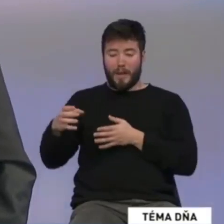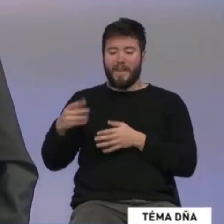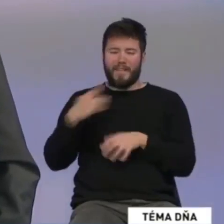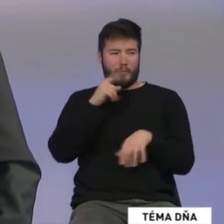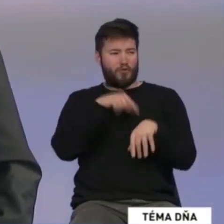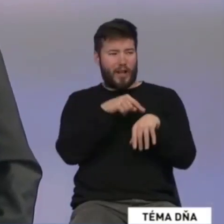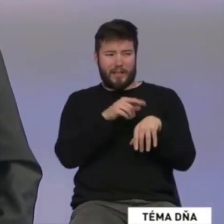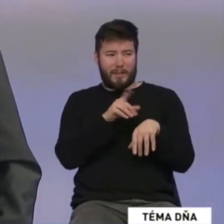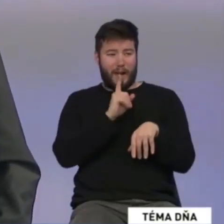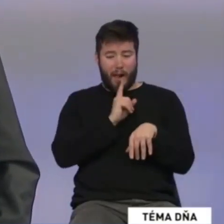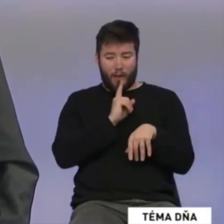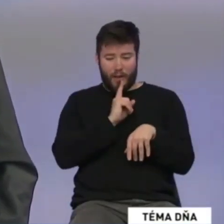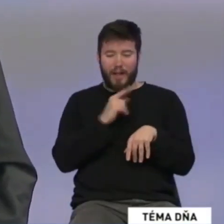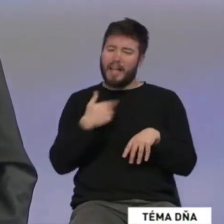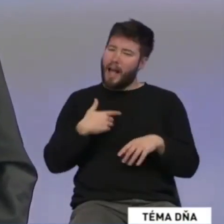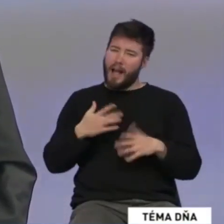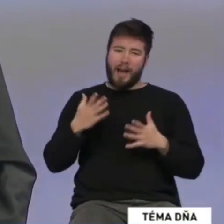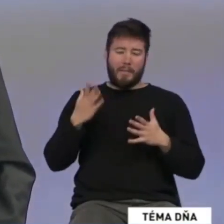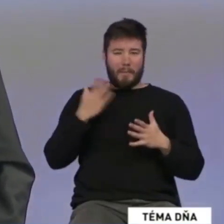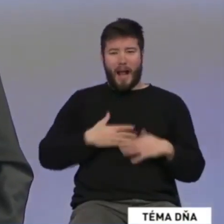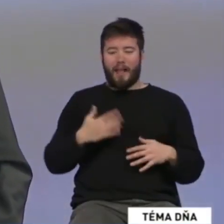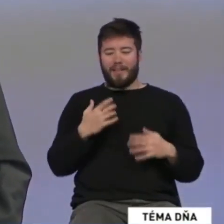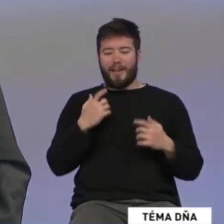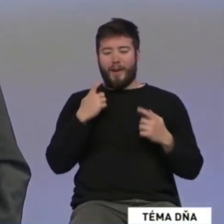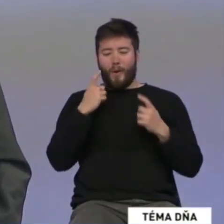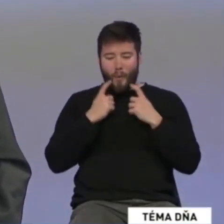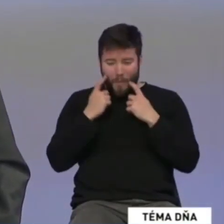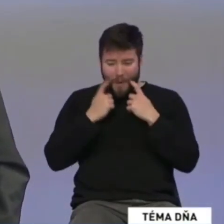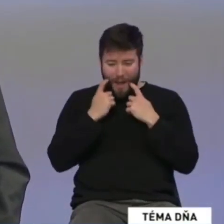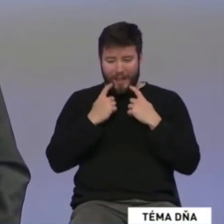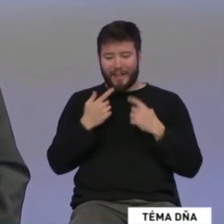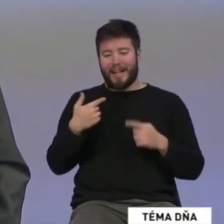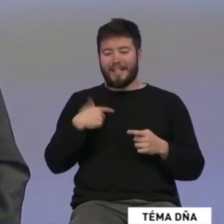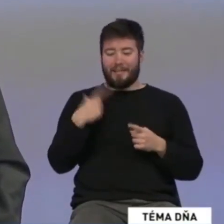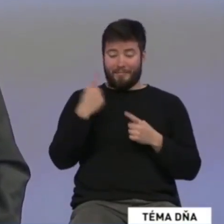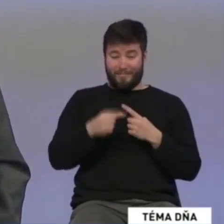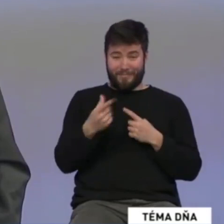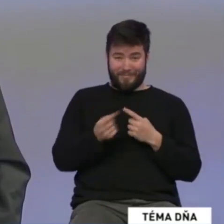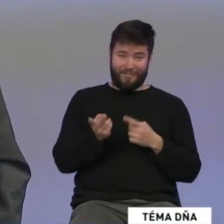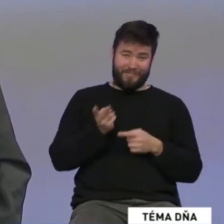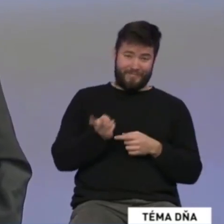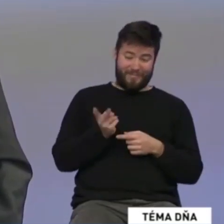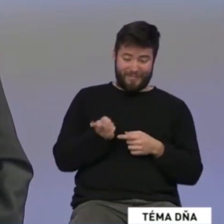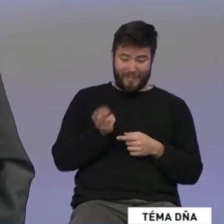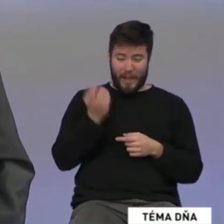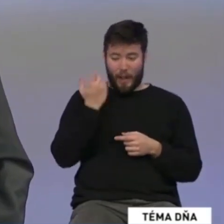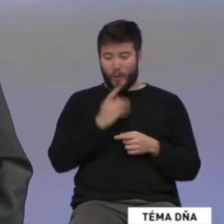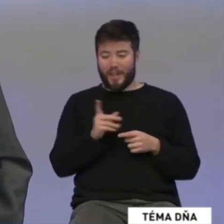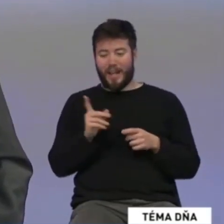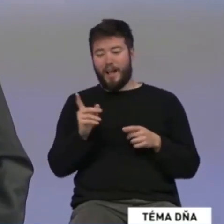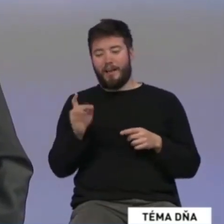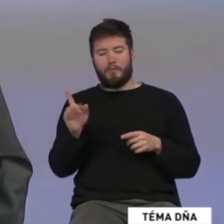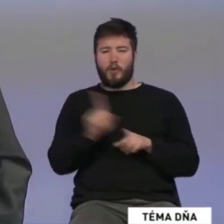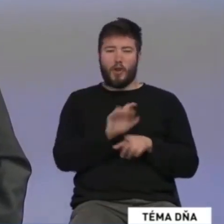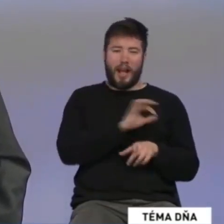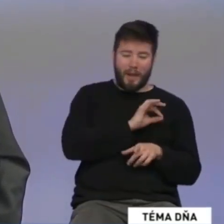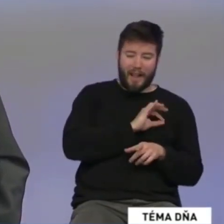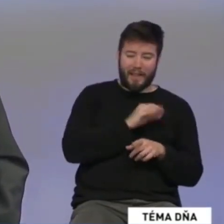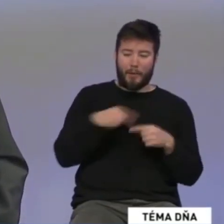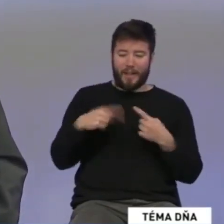Viem si veľmi šťavnáto vystreliť z mnohých ľudí, priateľov i protivníkov. A pani